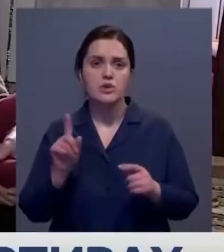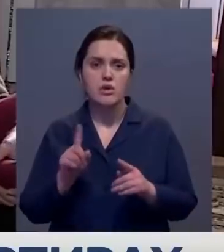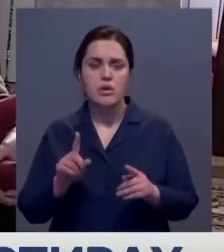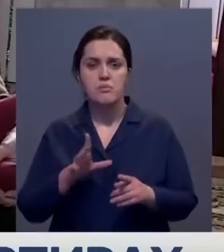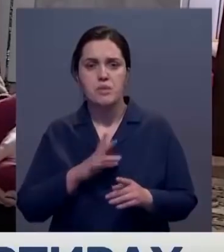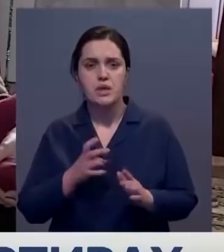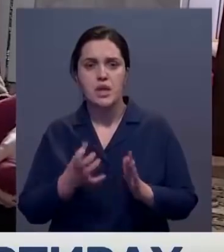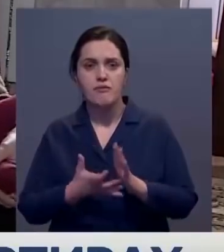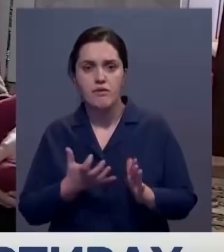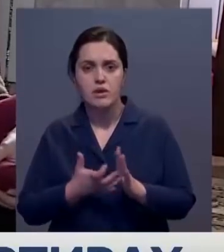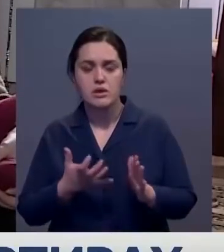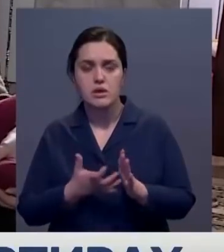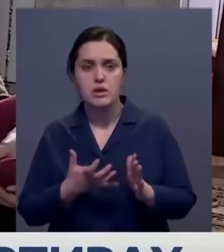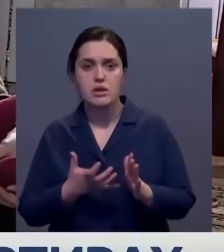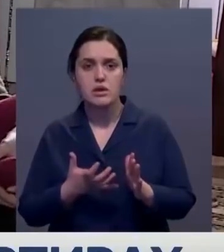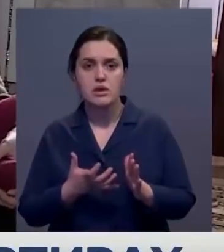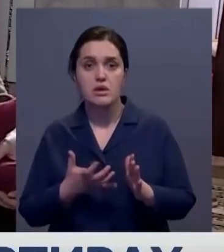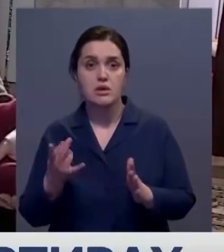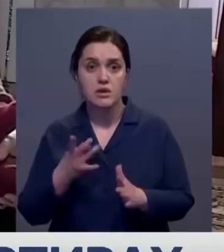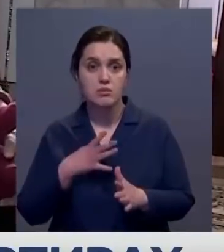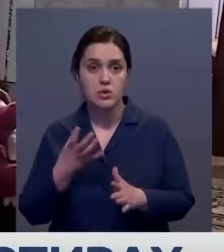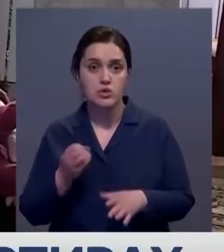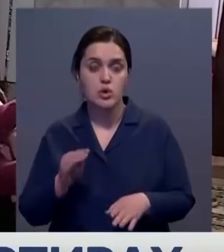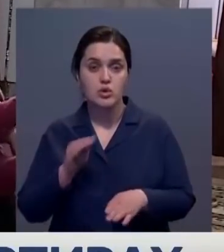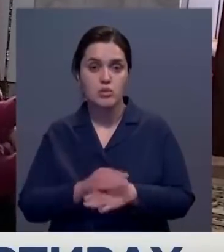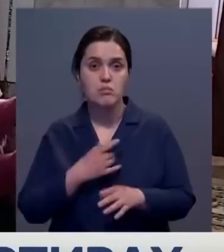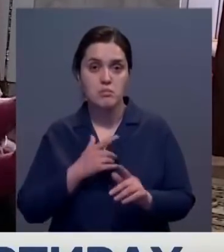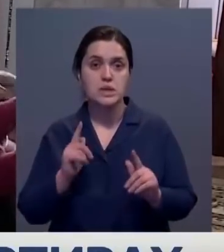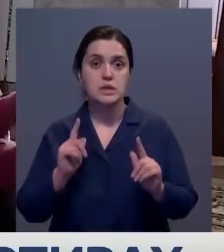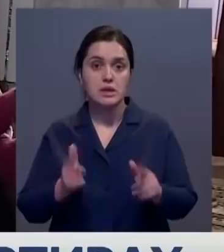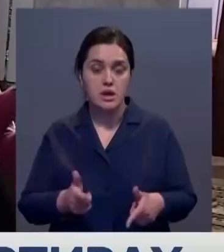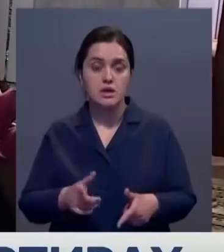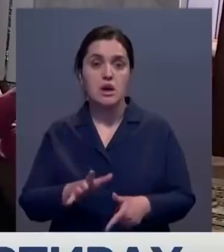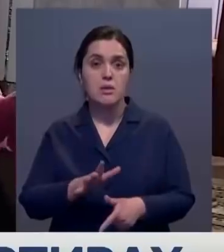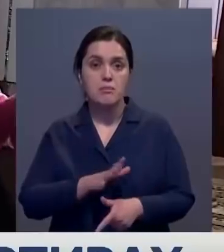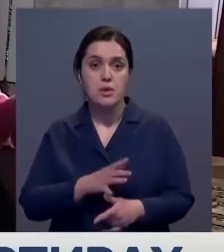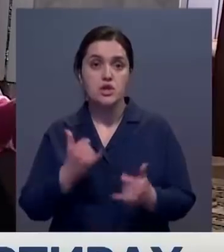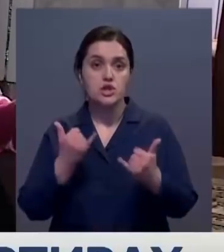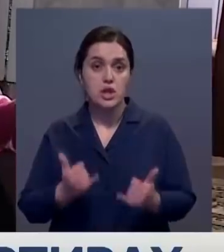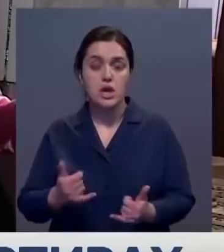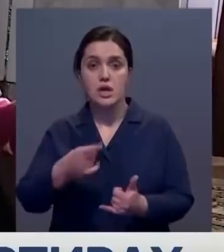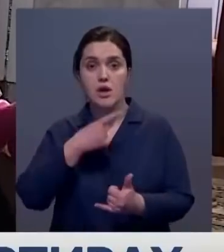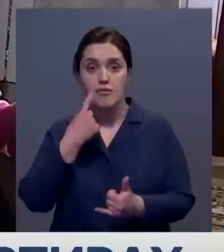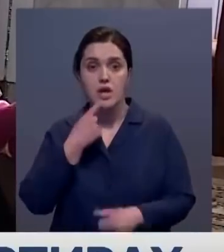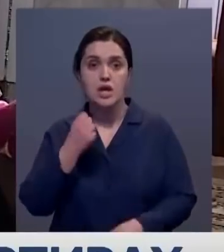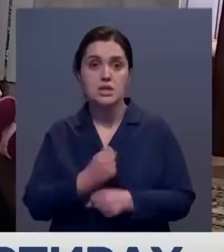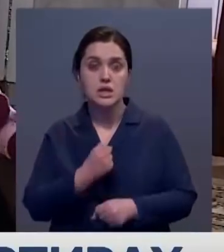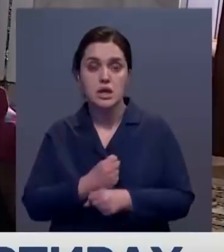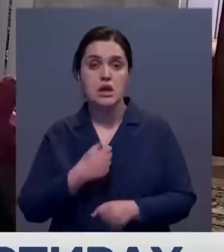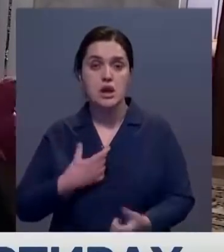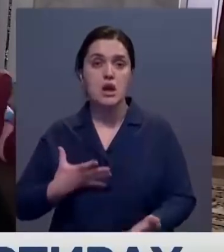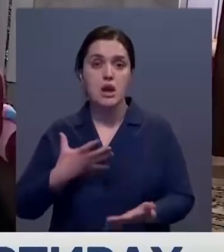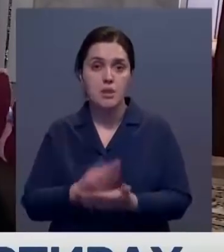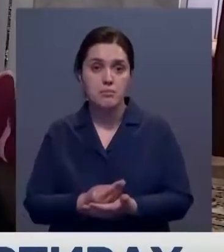хватало, то надо было бы еще докупить. Мы согласны были? Я сейчас говорю, господи, сделайте только. Я